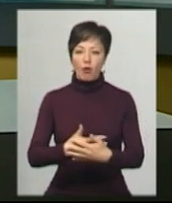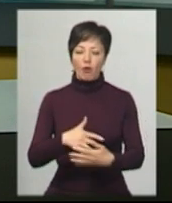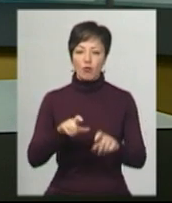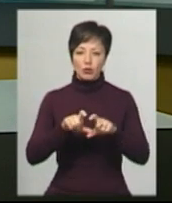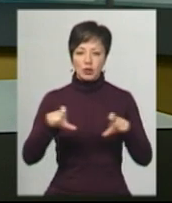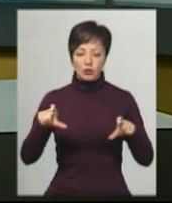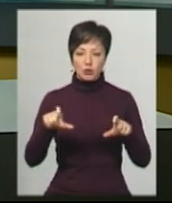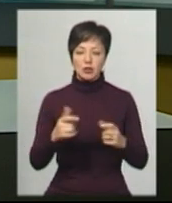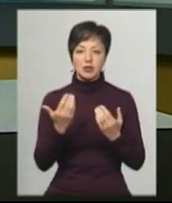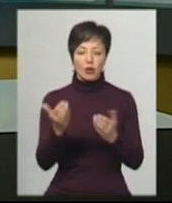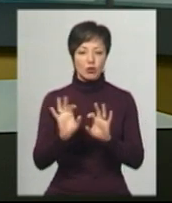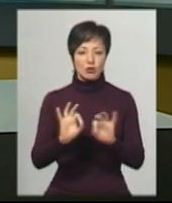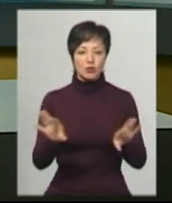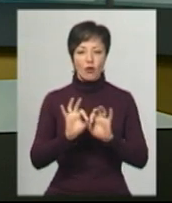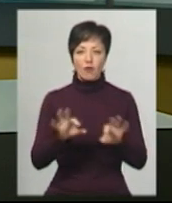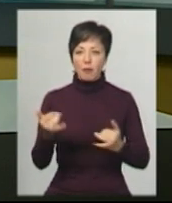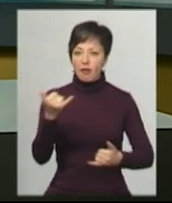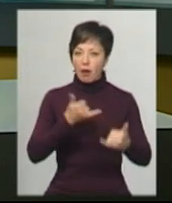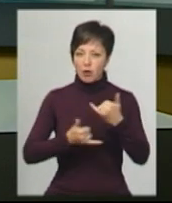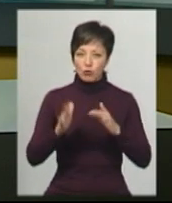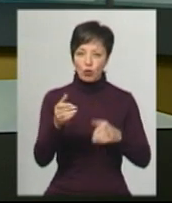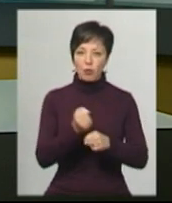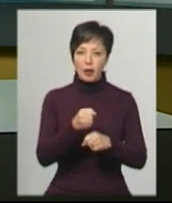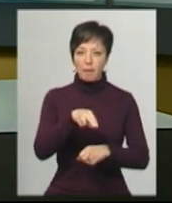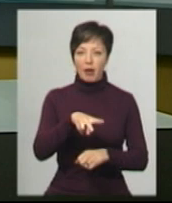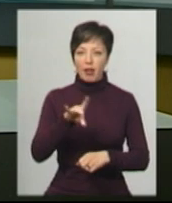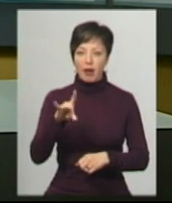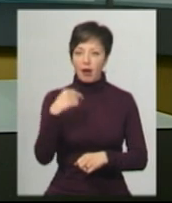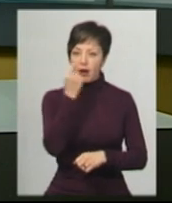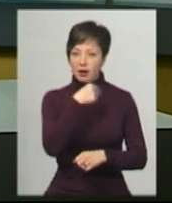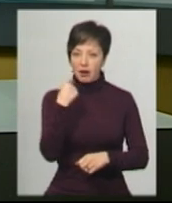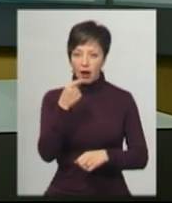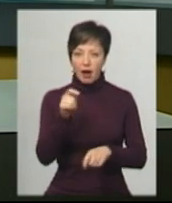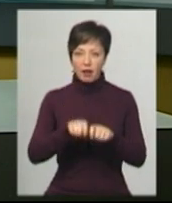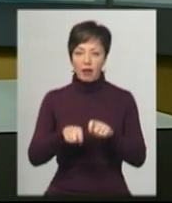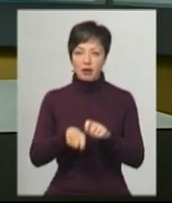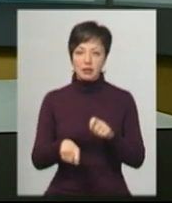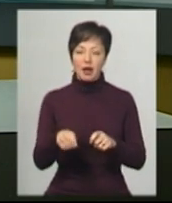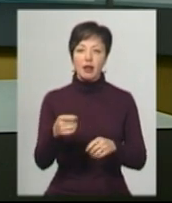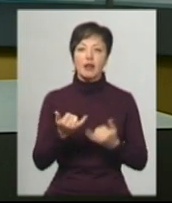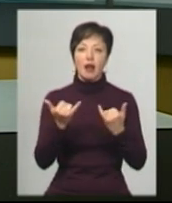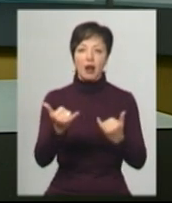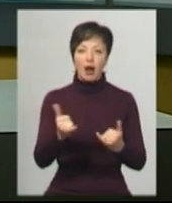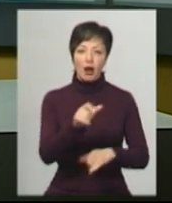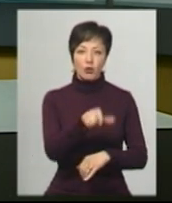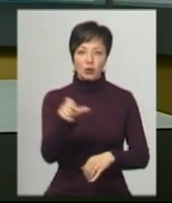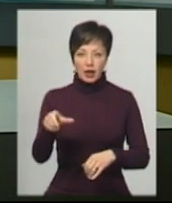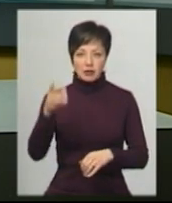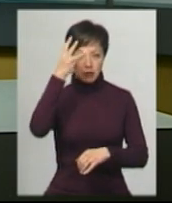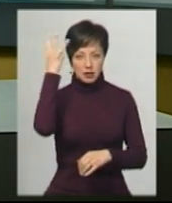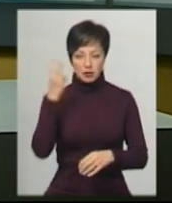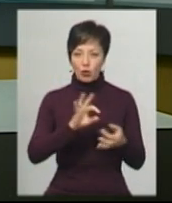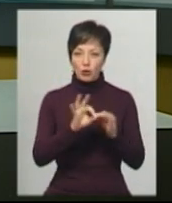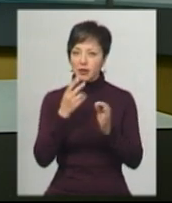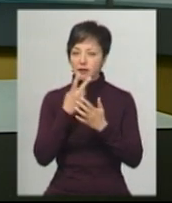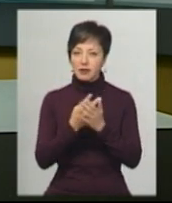Ропотан. За його словами, у лабораторії робитимуть ПЛР-аналізи для пацієнтів із обласного центру. Подробиці дивіться о 20